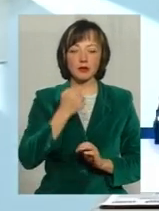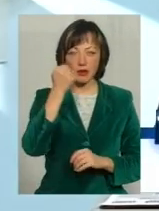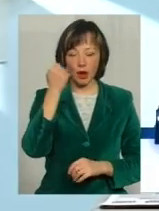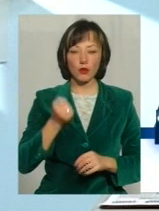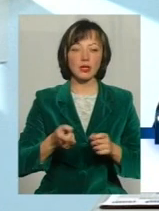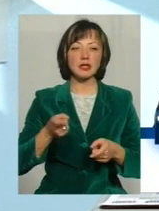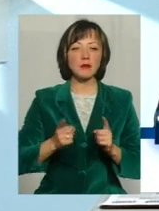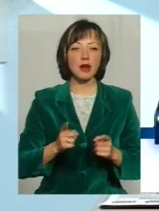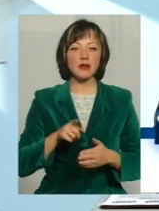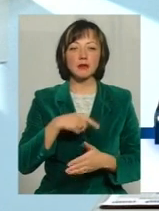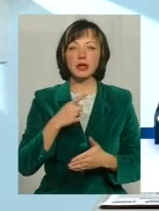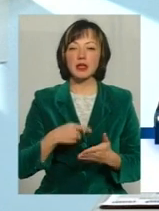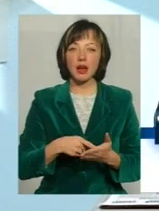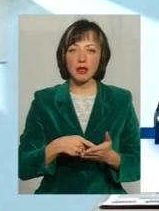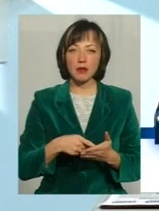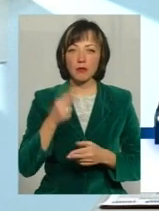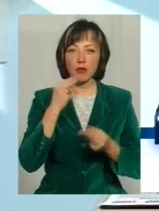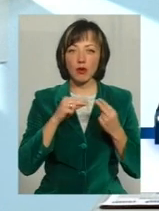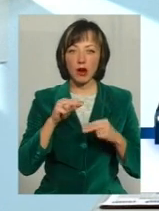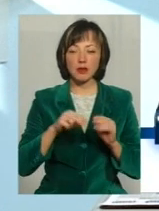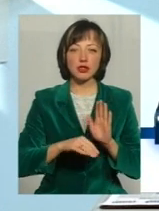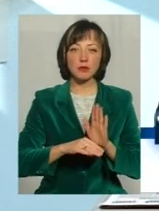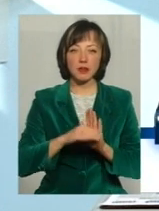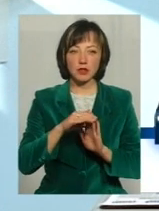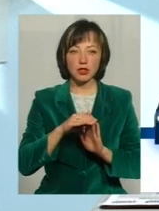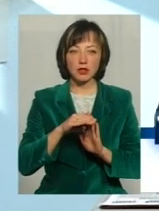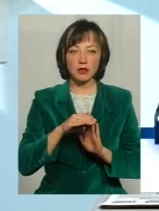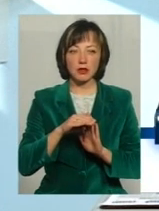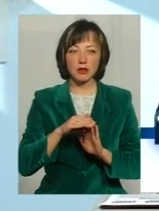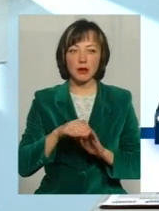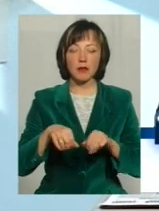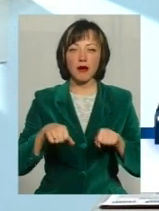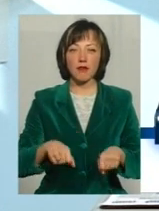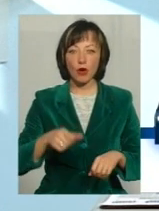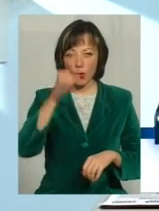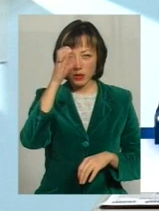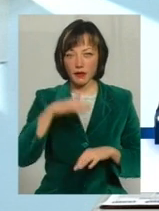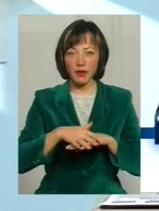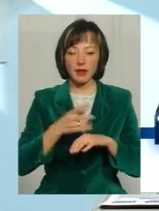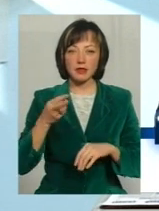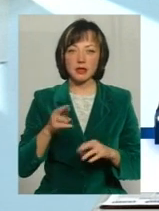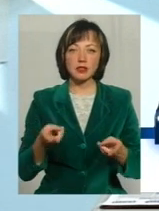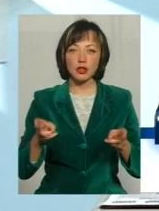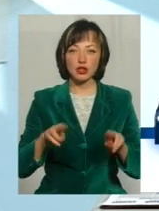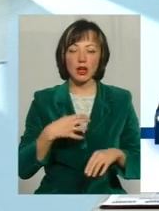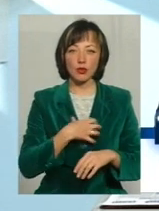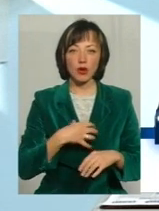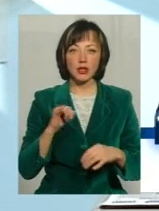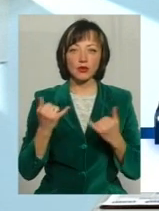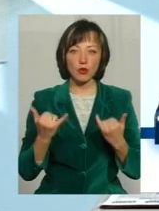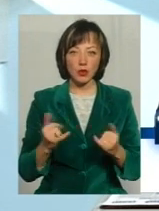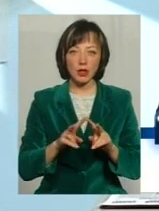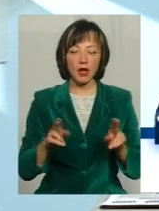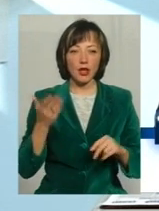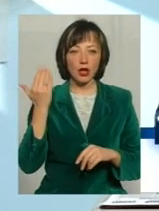Насправді, питання покращення, підвищення правового освіти населення залишається актуальним і сьогодні, як і